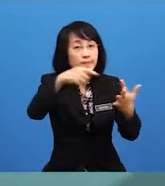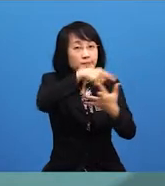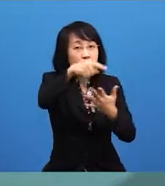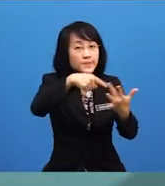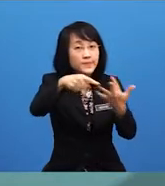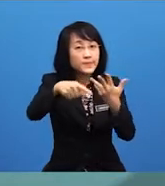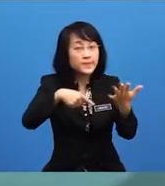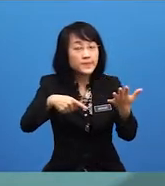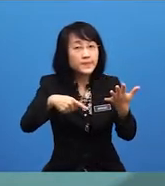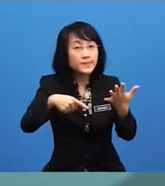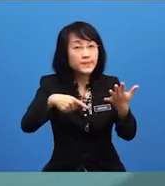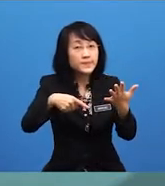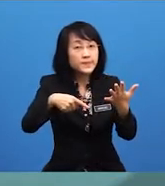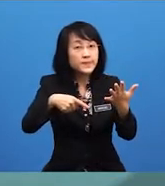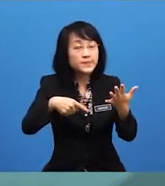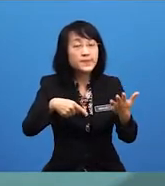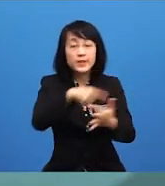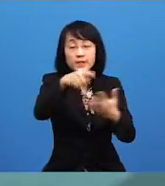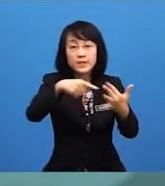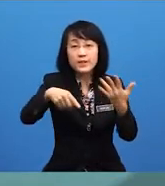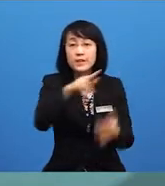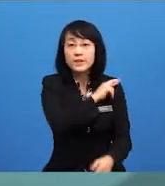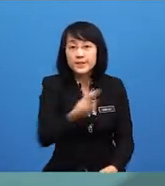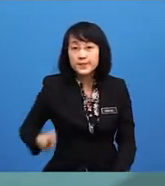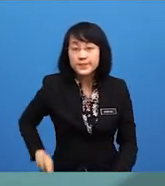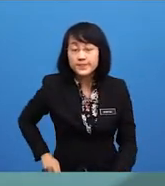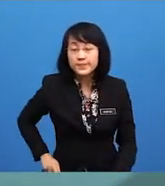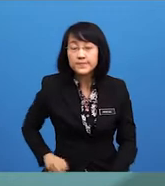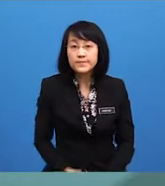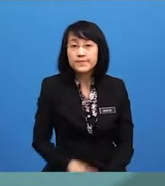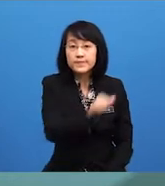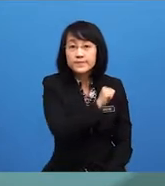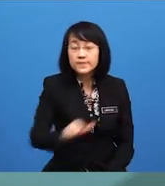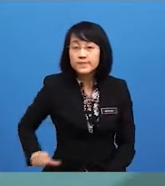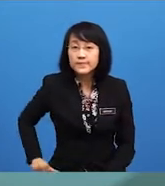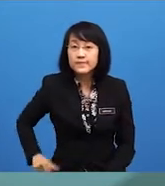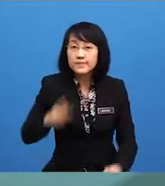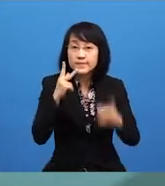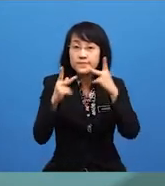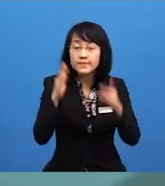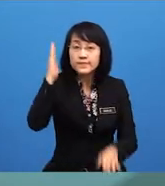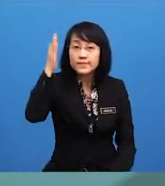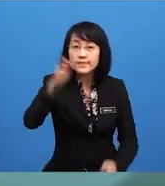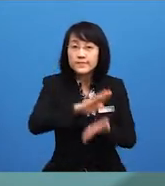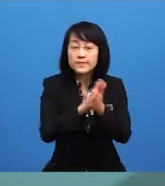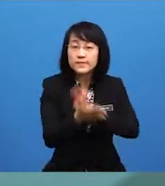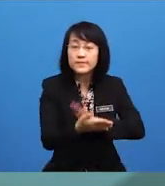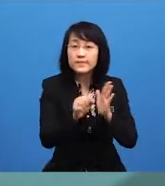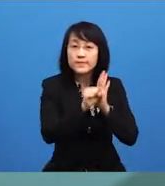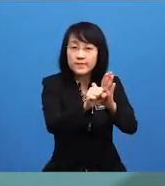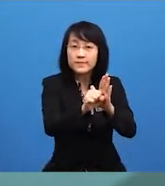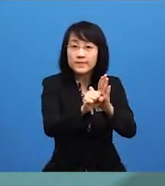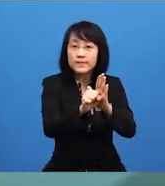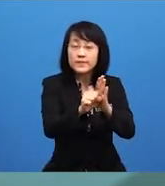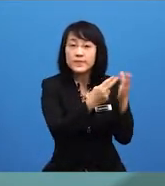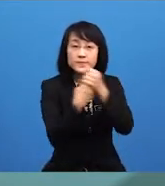Duli Yang Maha Mulia Raja-Raja Yang Di-Pertuan Agung dikatakan akan menjadi simbol perpaduan